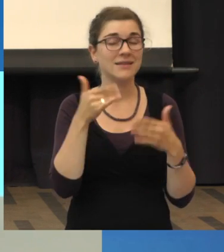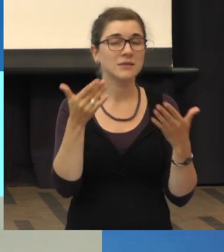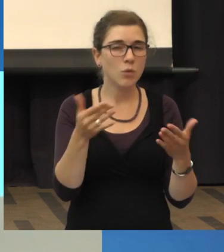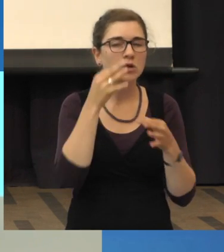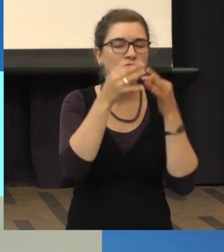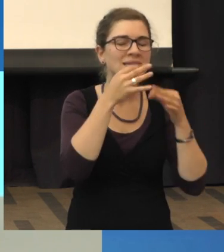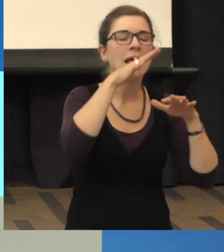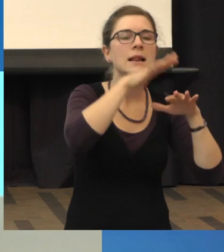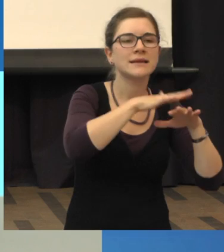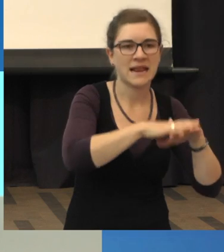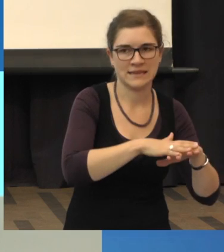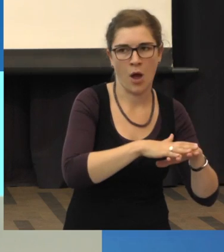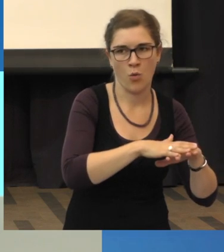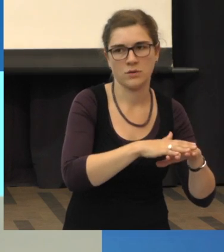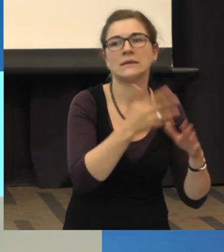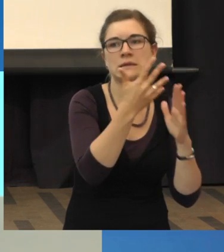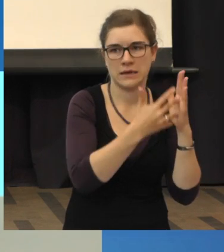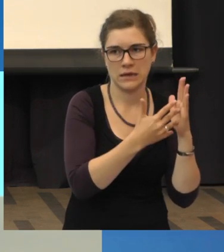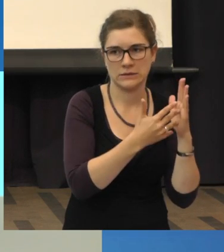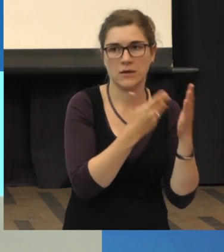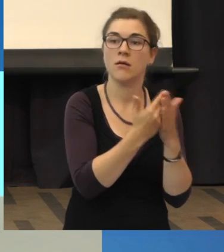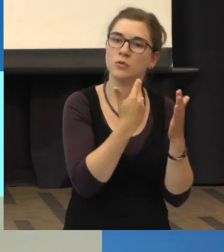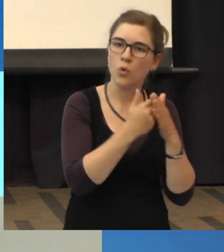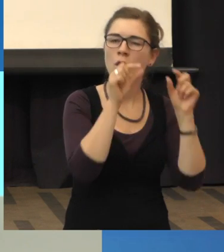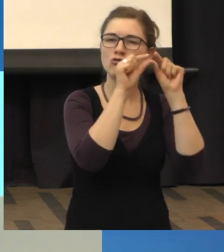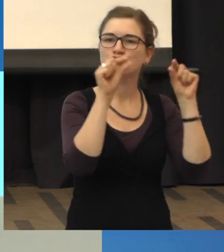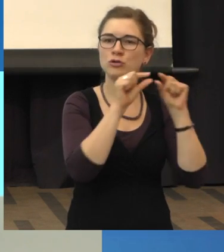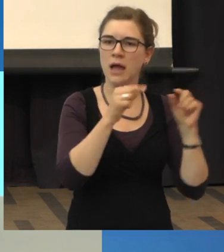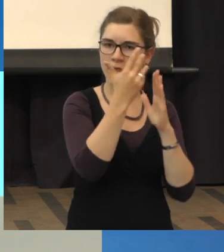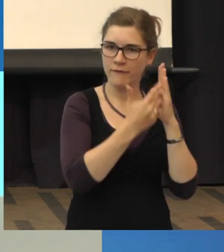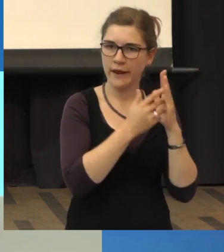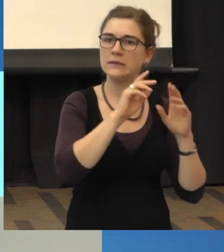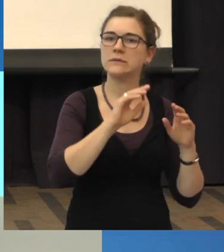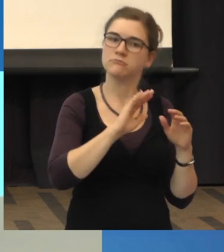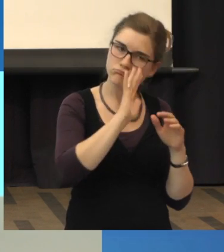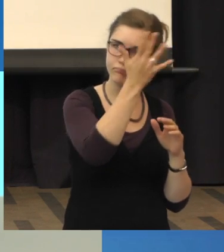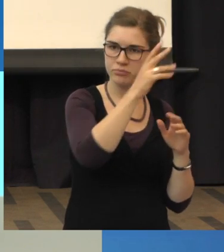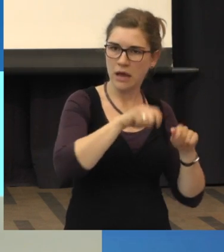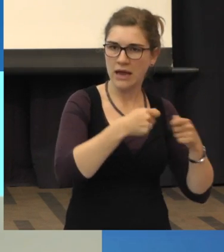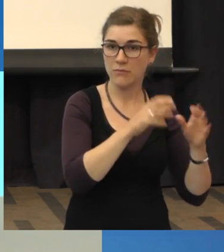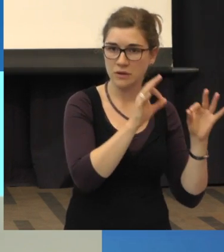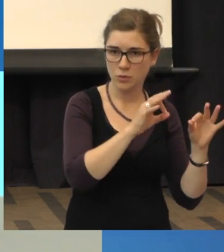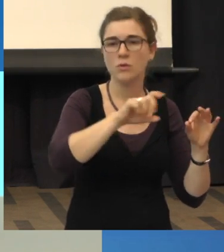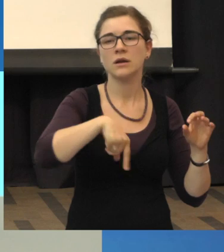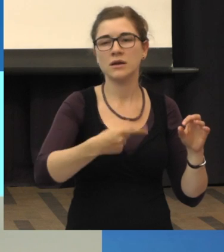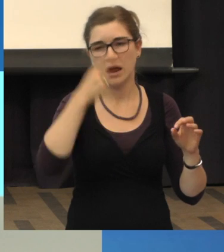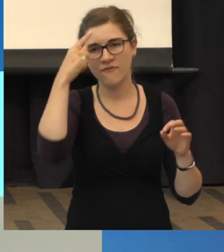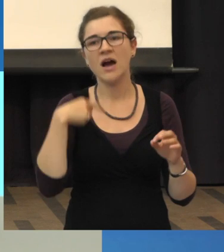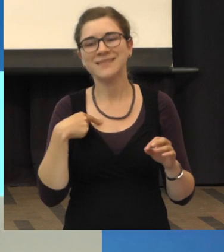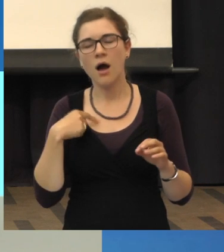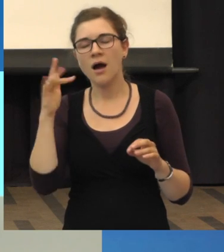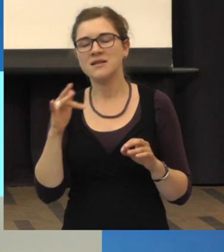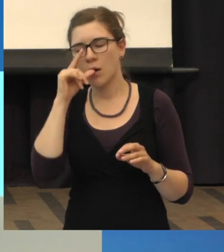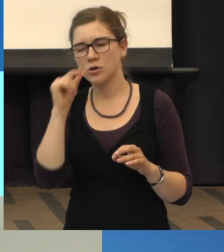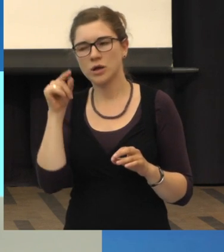Netzhaut. Wenn er also da bei diesem Streifentest sehr gut abschneidet, dann ist es wahrscheinlich der graue Starr. Die zweite